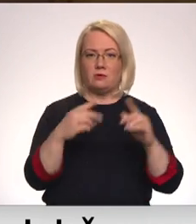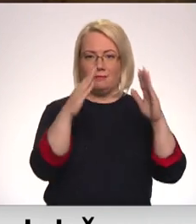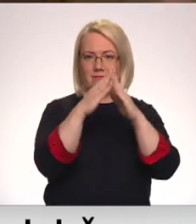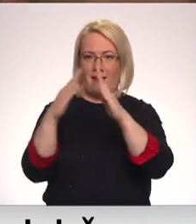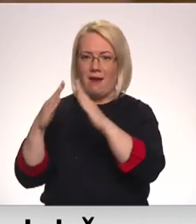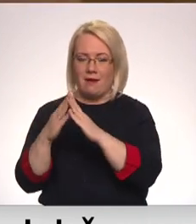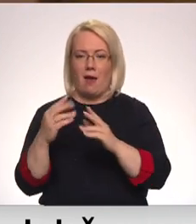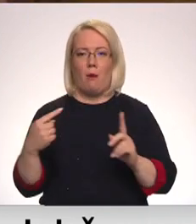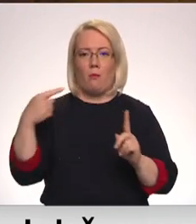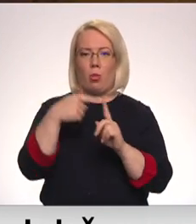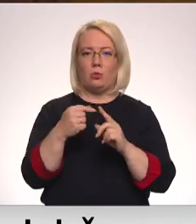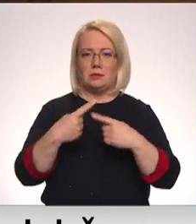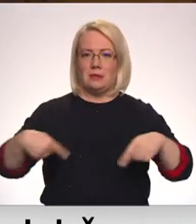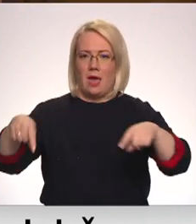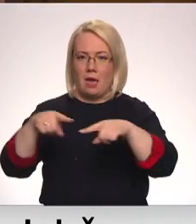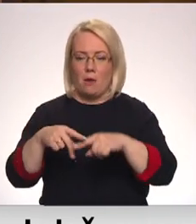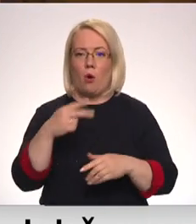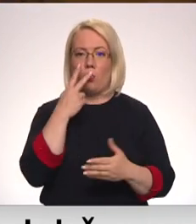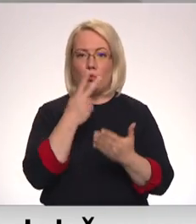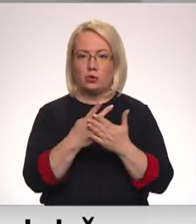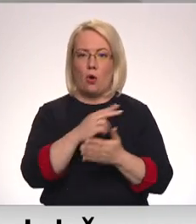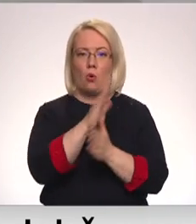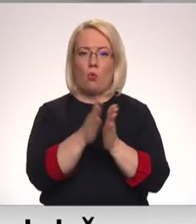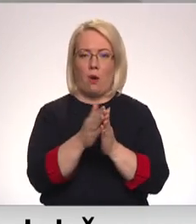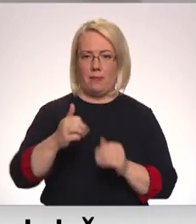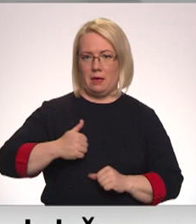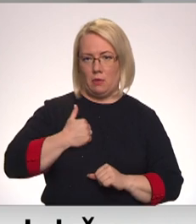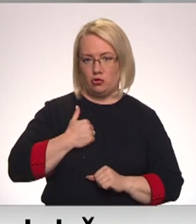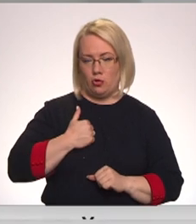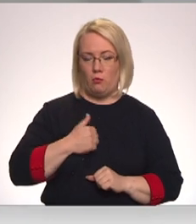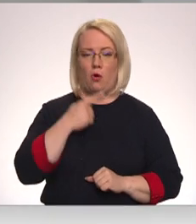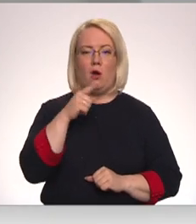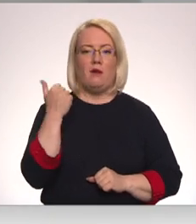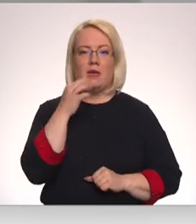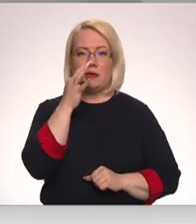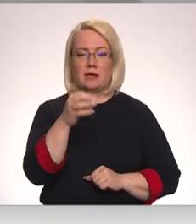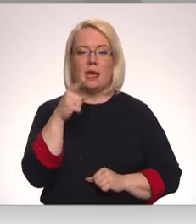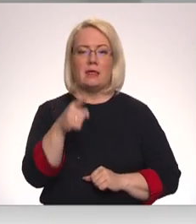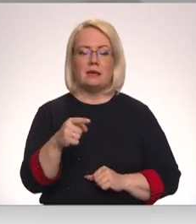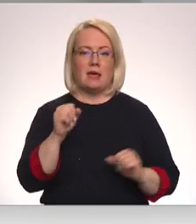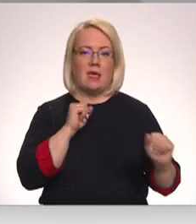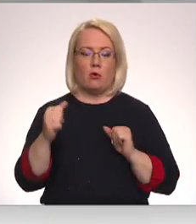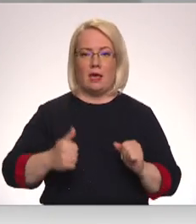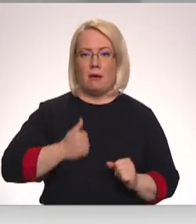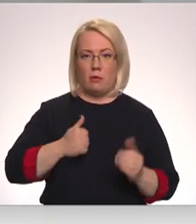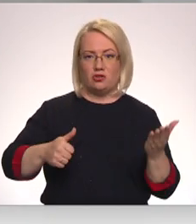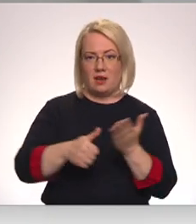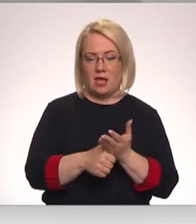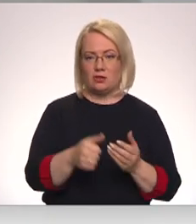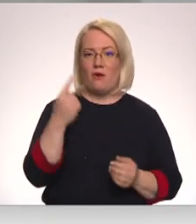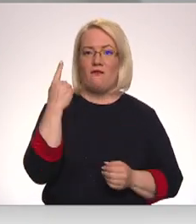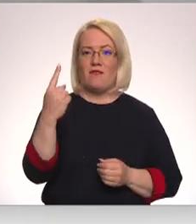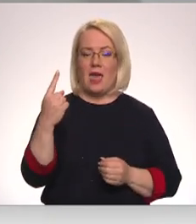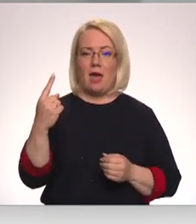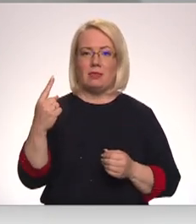papildus zemi, tad aļ uzskatāmas par kopīpašumu. Tas, ka nekustamais īpašums ir reģistrēts tikai uz vienu laulātā